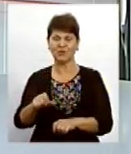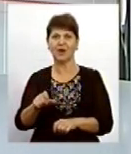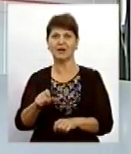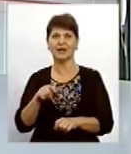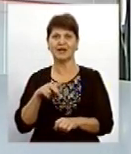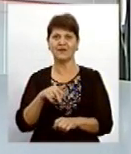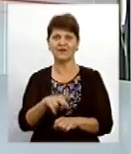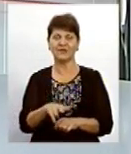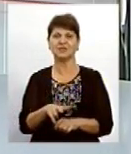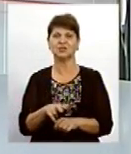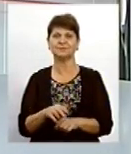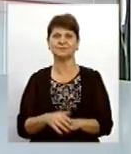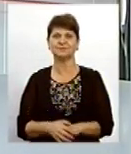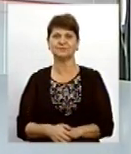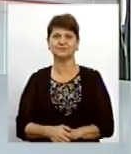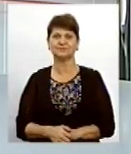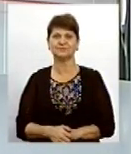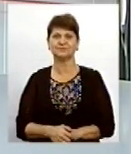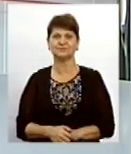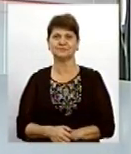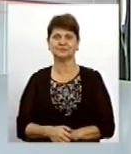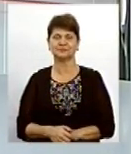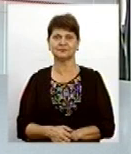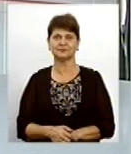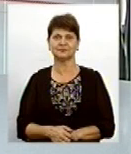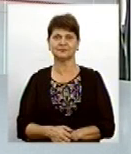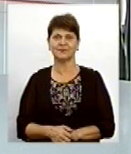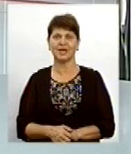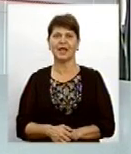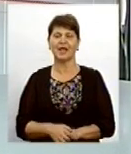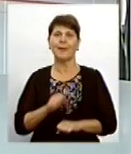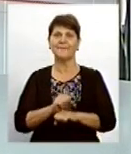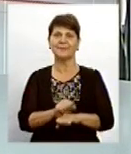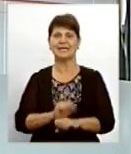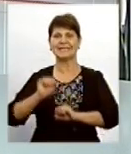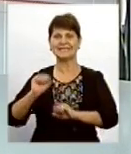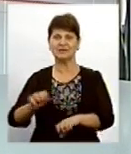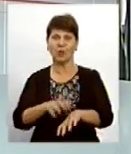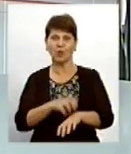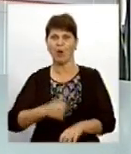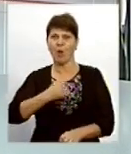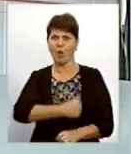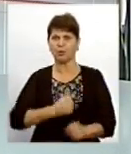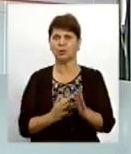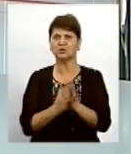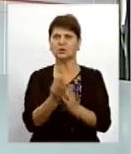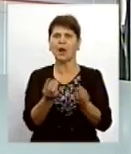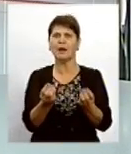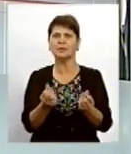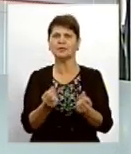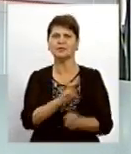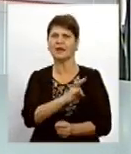захисники кішок, обурені зростанням тарифів,